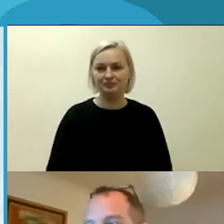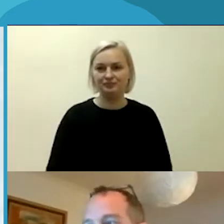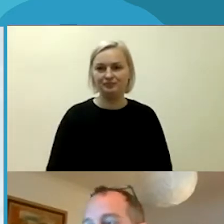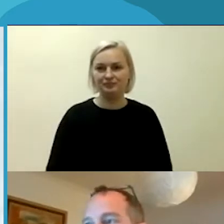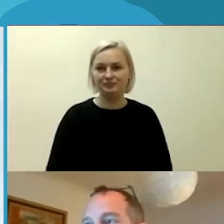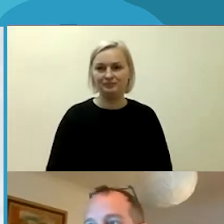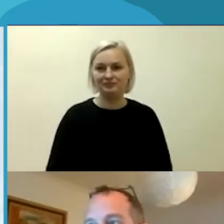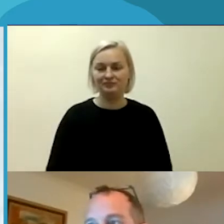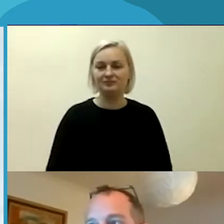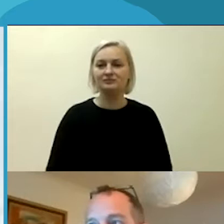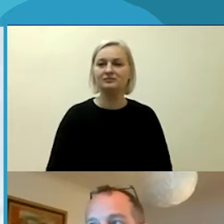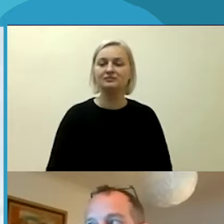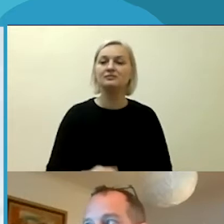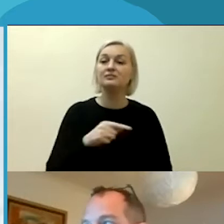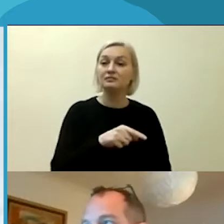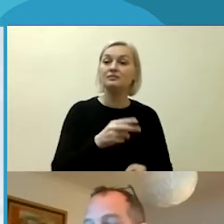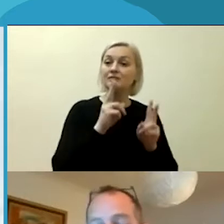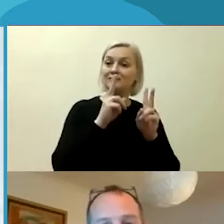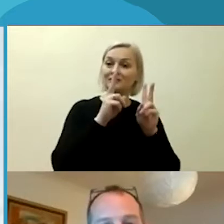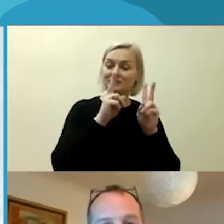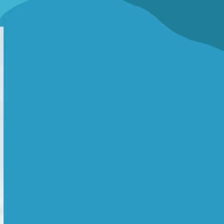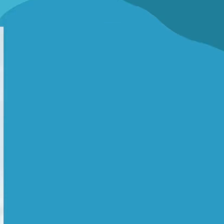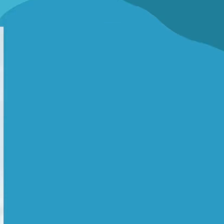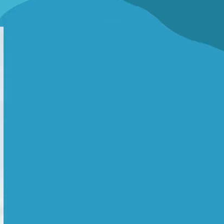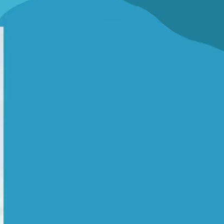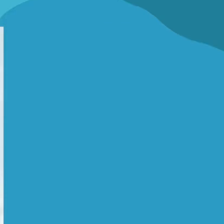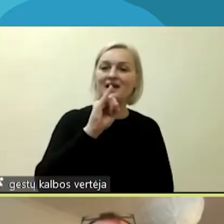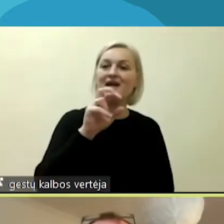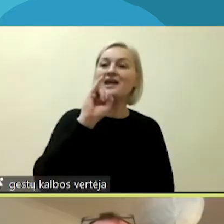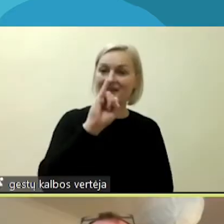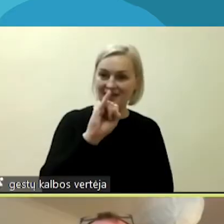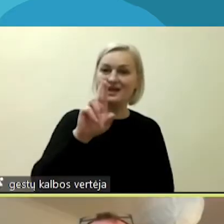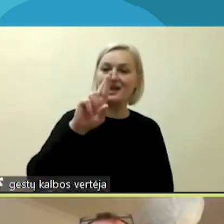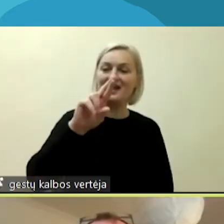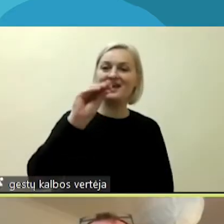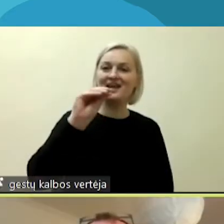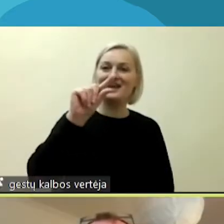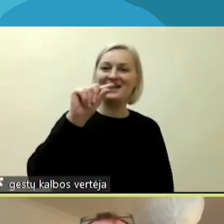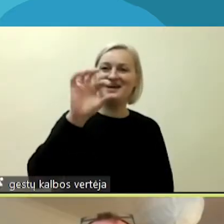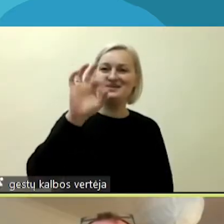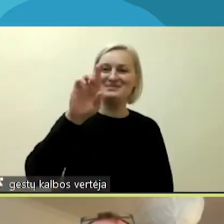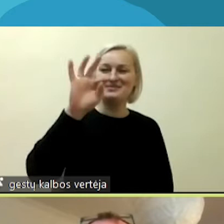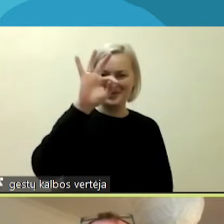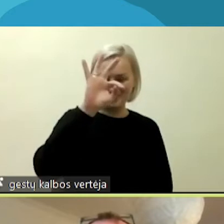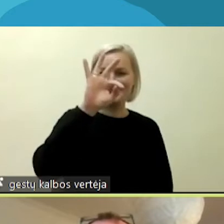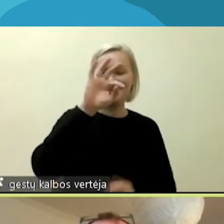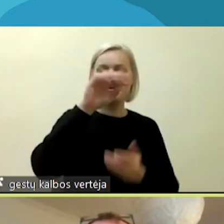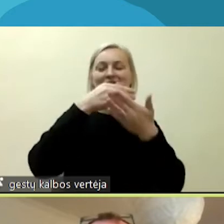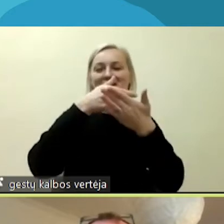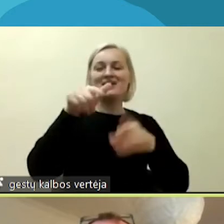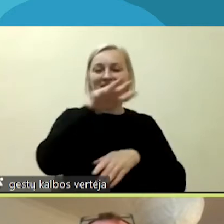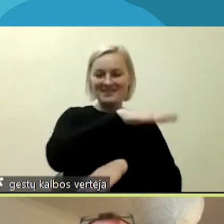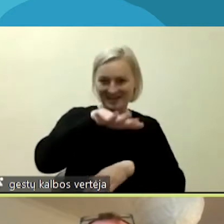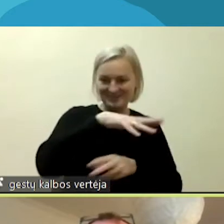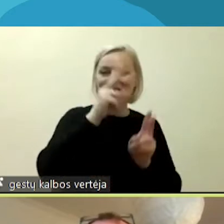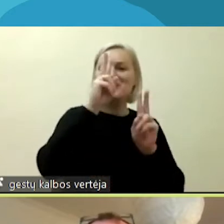Kodėlgi mums reikia tos eReport platformos? Ta platforma mes įkūrėme